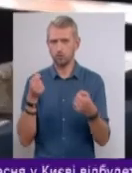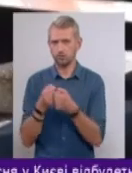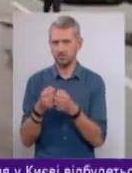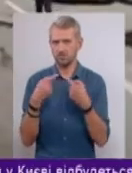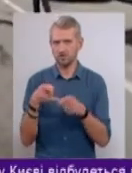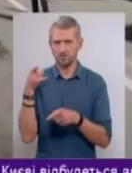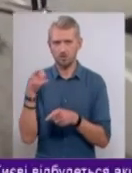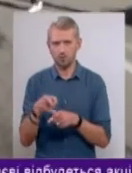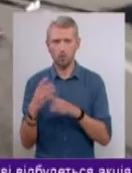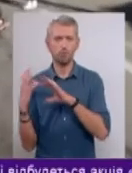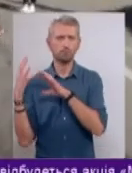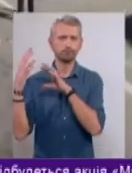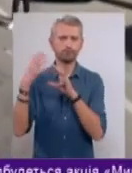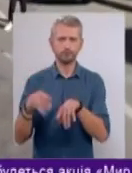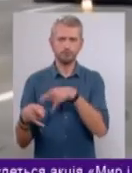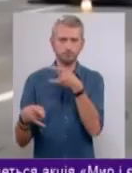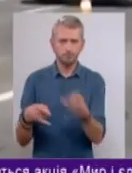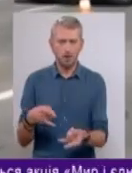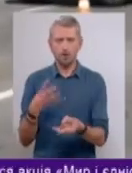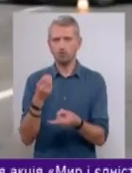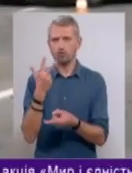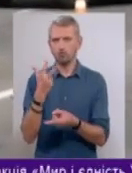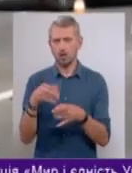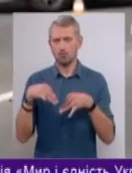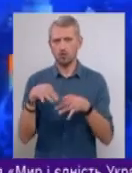перекинувся на дах і зачепив іще три машини.